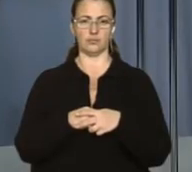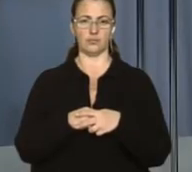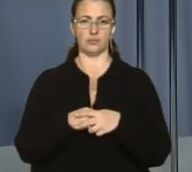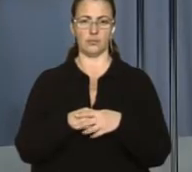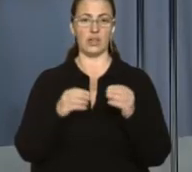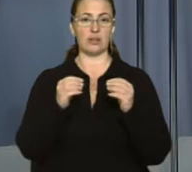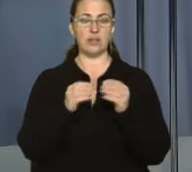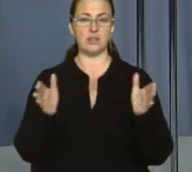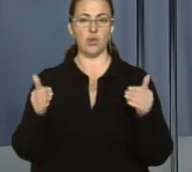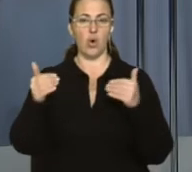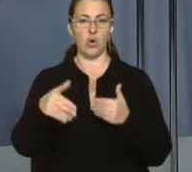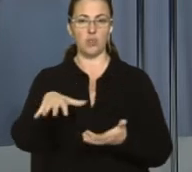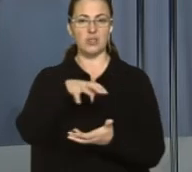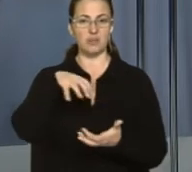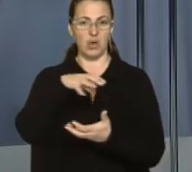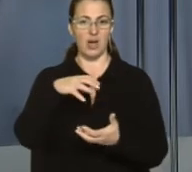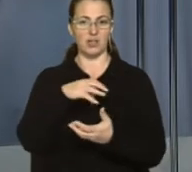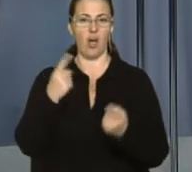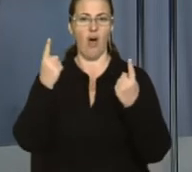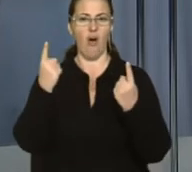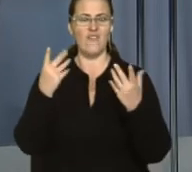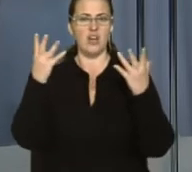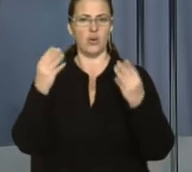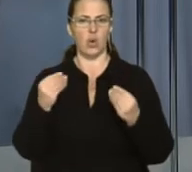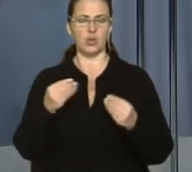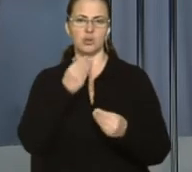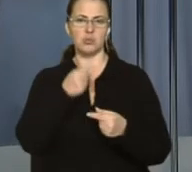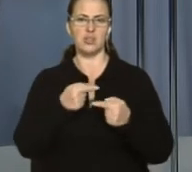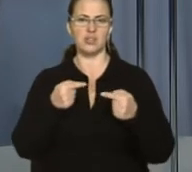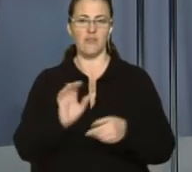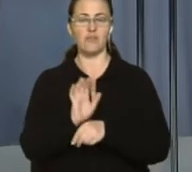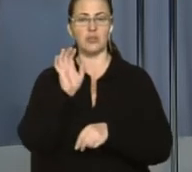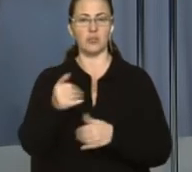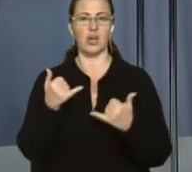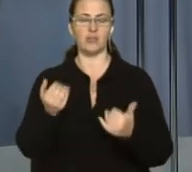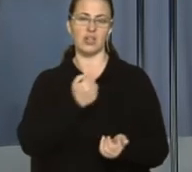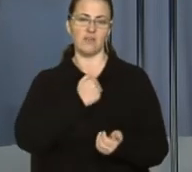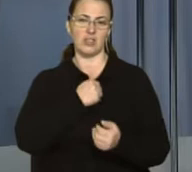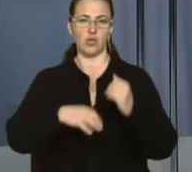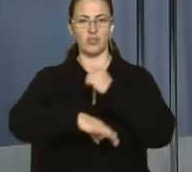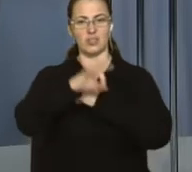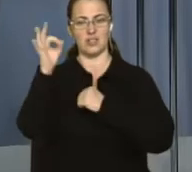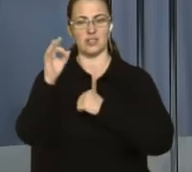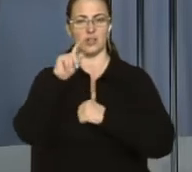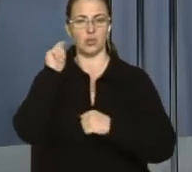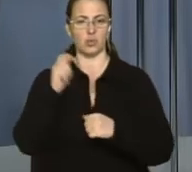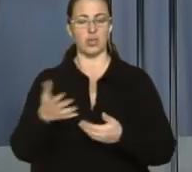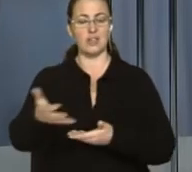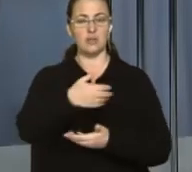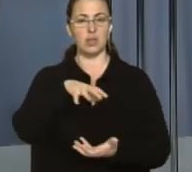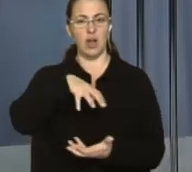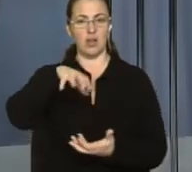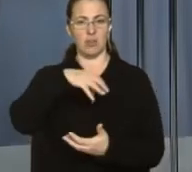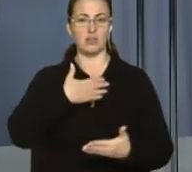Десять коробок із пасками та Великодніми стравами відправили сьогодні волонтери для бійців на схід України. Збирали паски